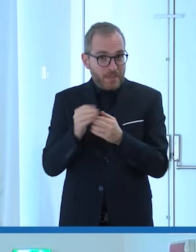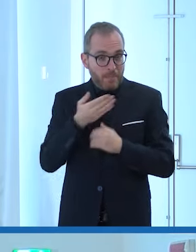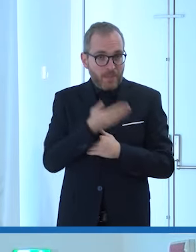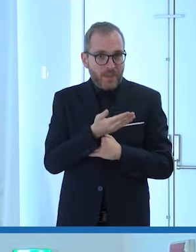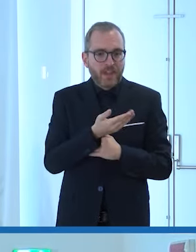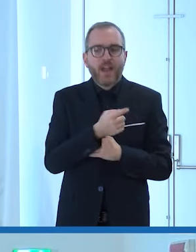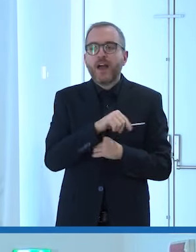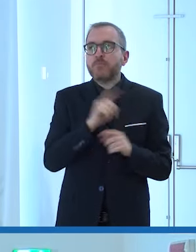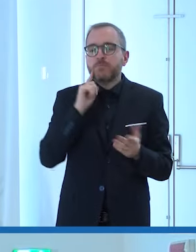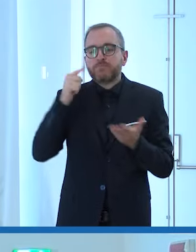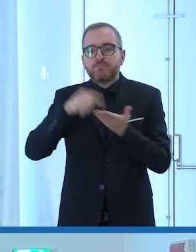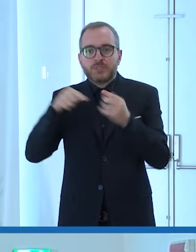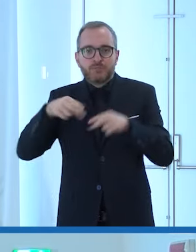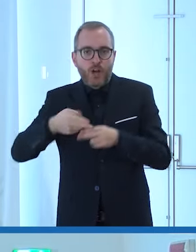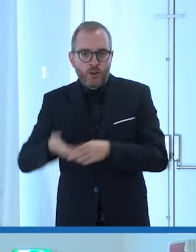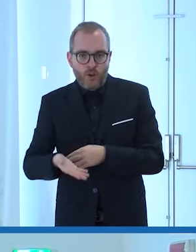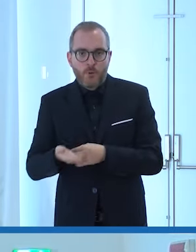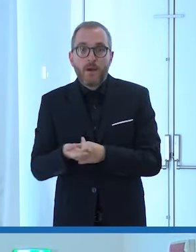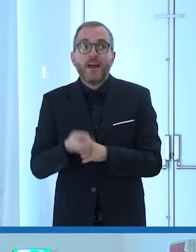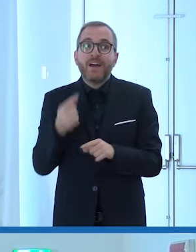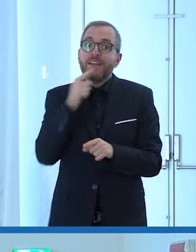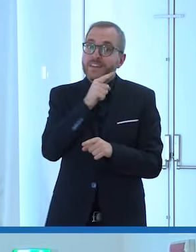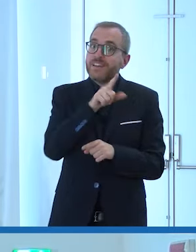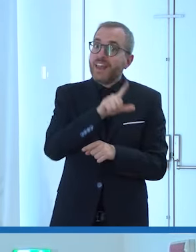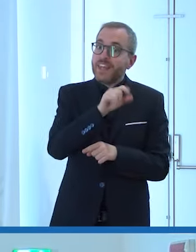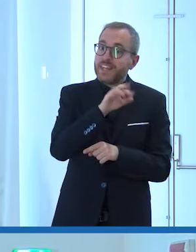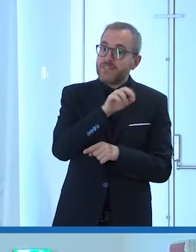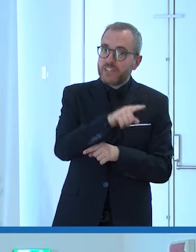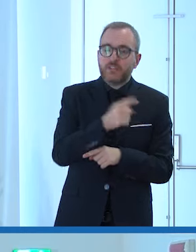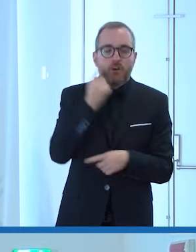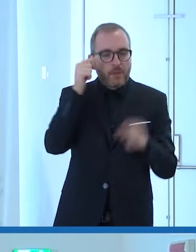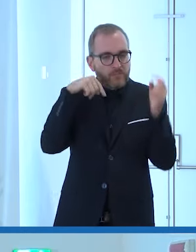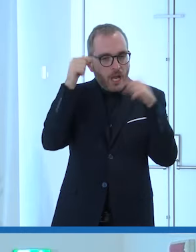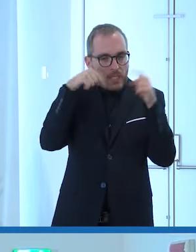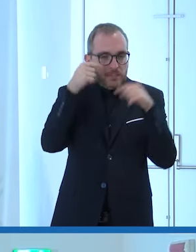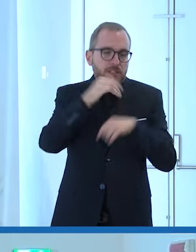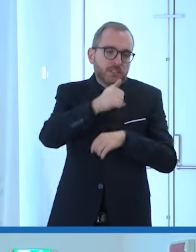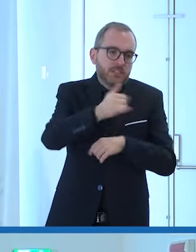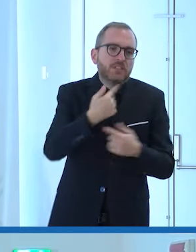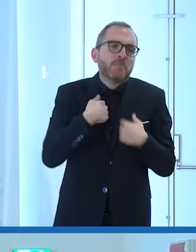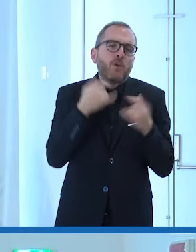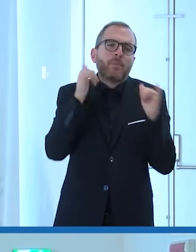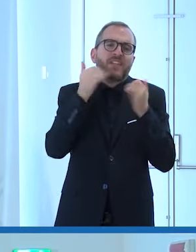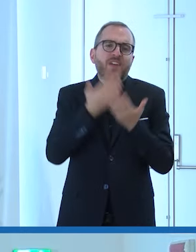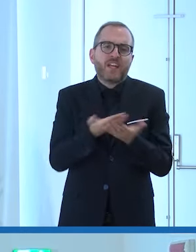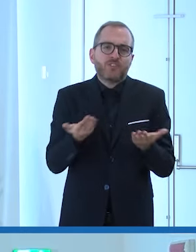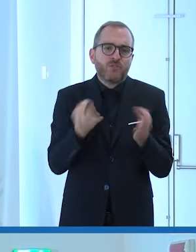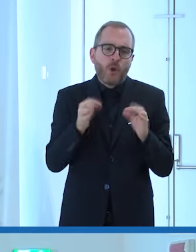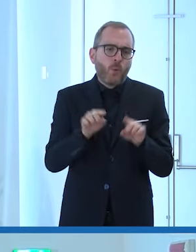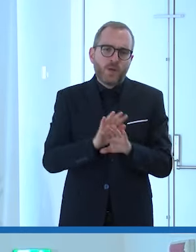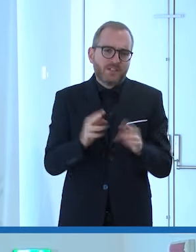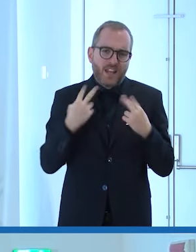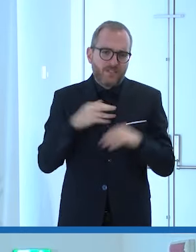e anche lì nonostante nonostante la fatica io mi io mi diverto il problema reale è questo